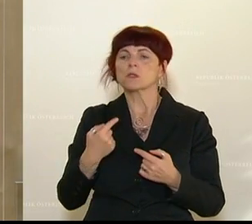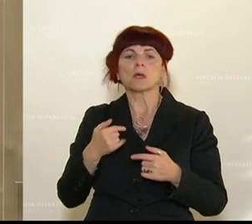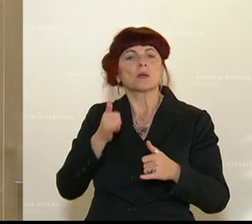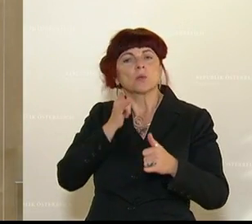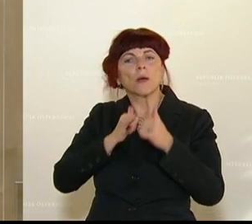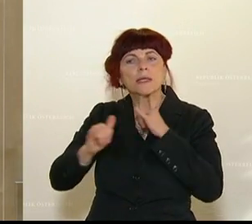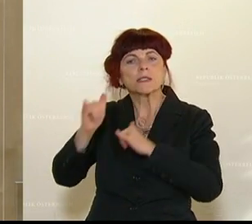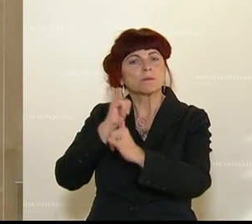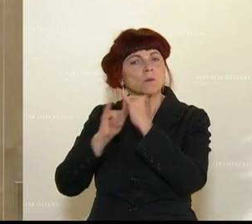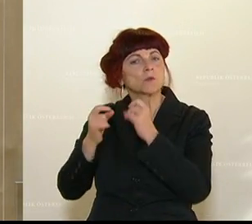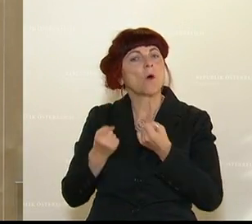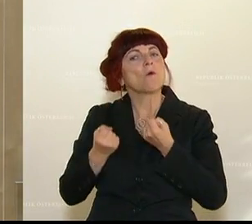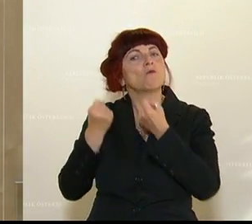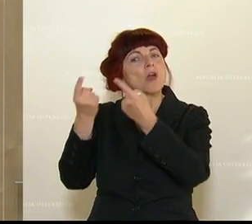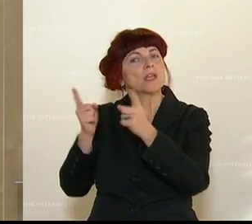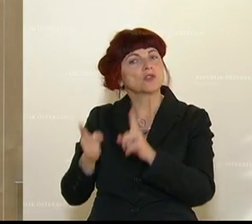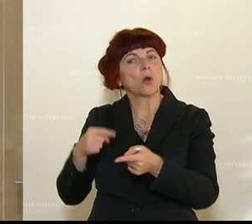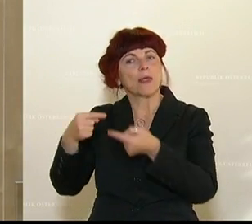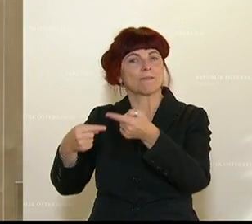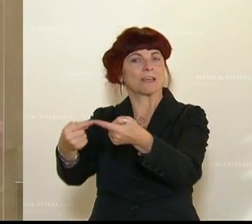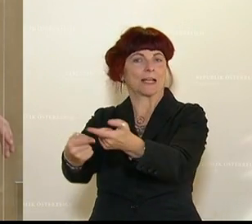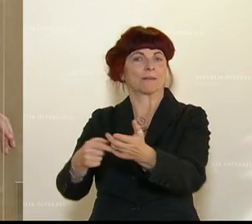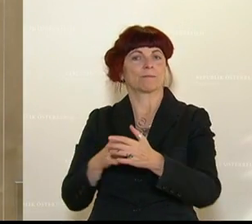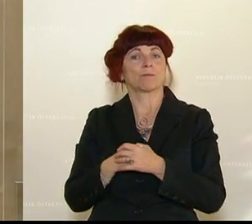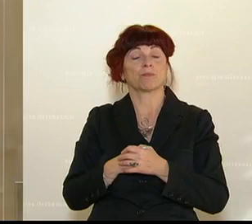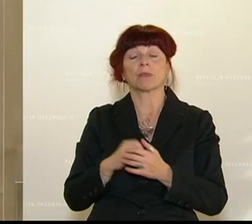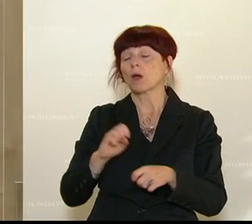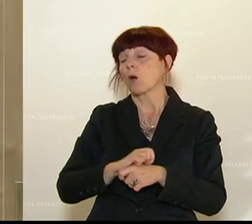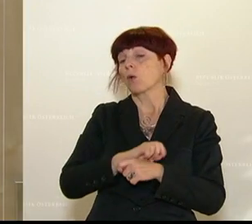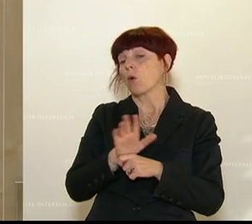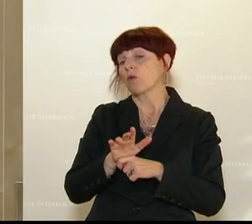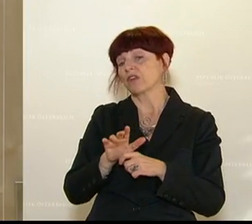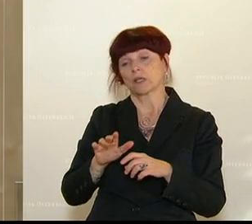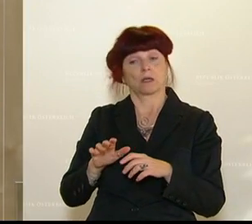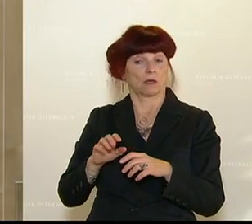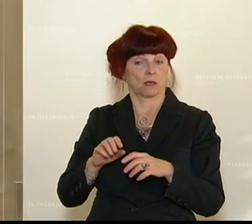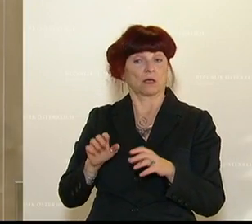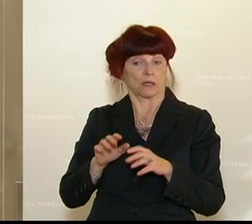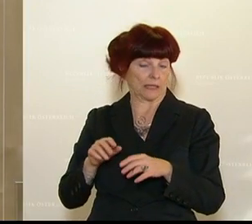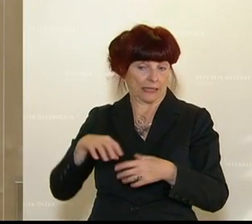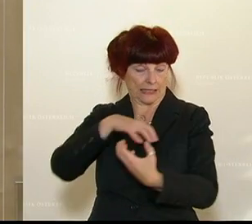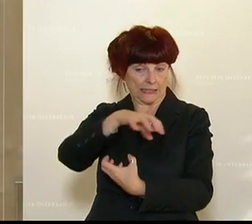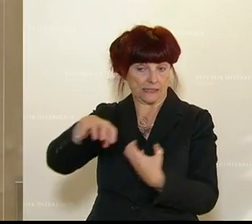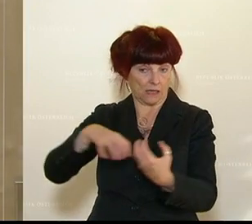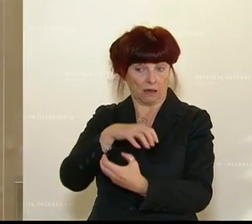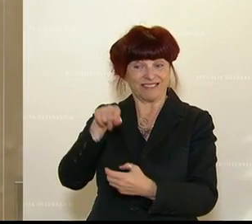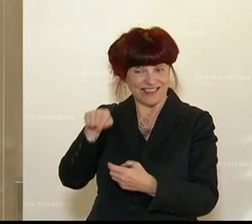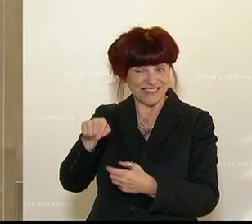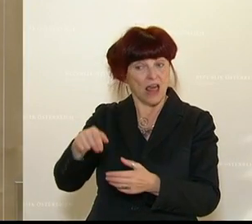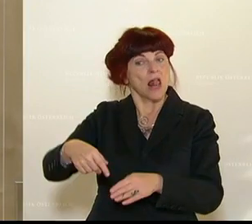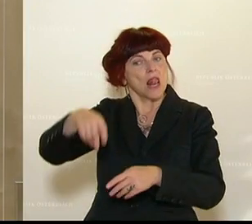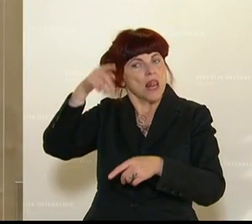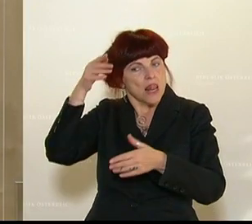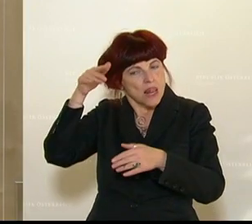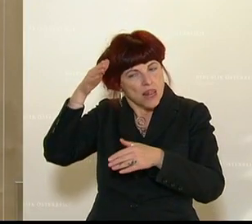welche Richtung er sich entwickeln soll. Und die Covid-Krise, das wird nicht die letzte Herausforderung sein für